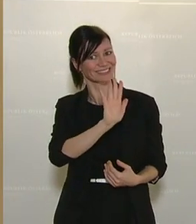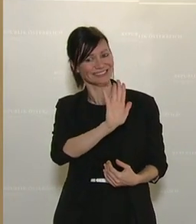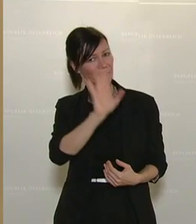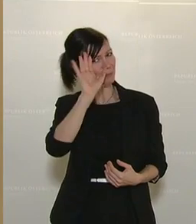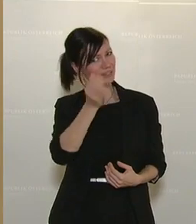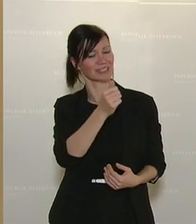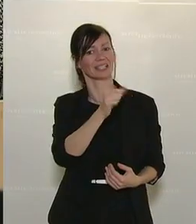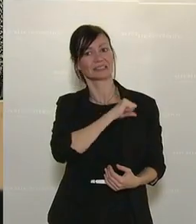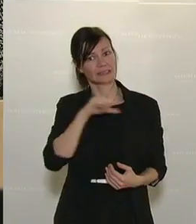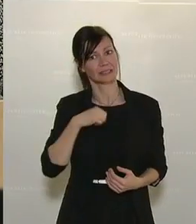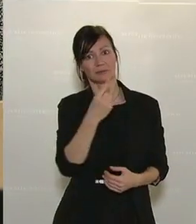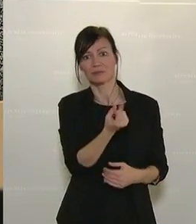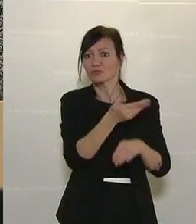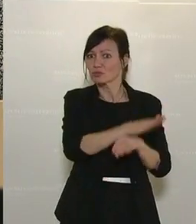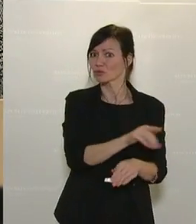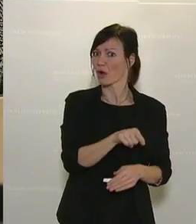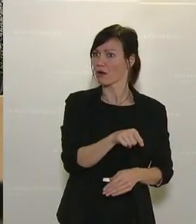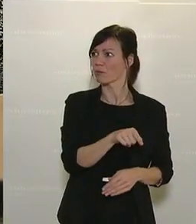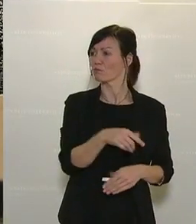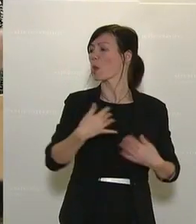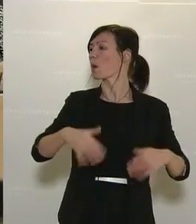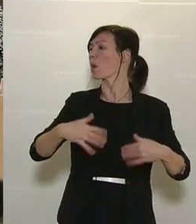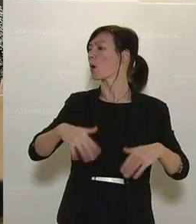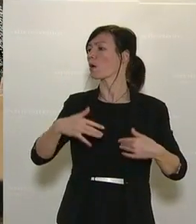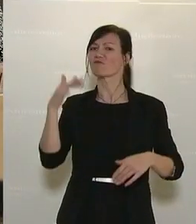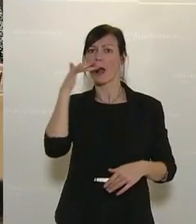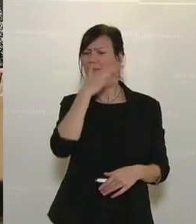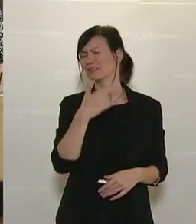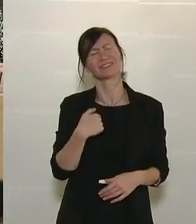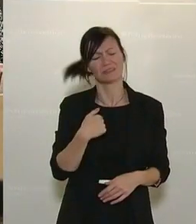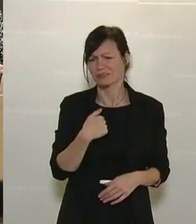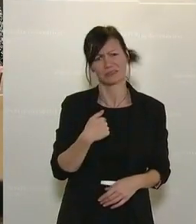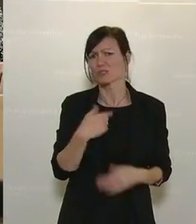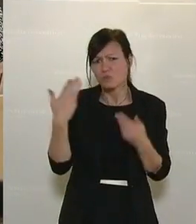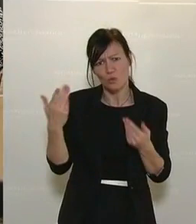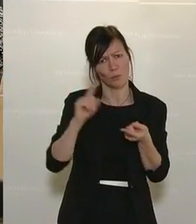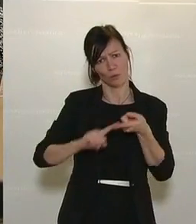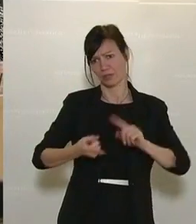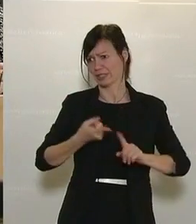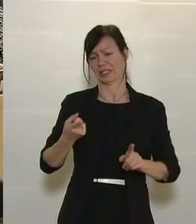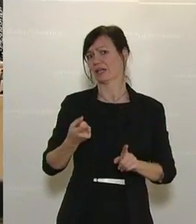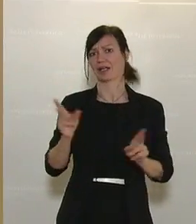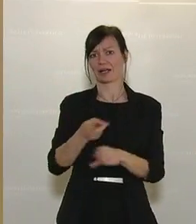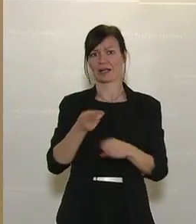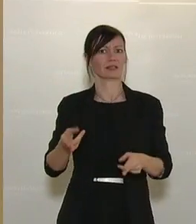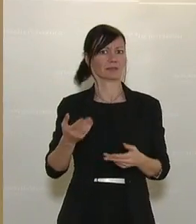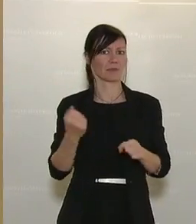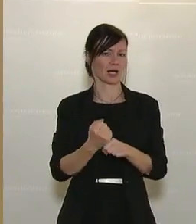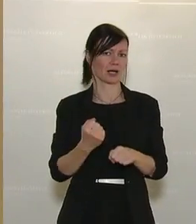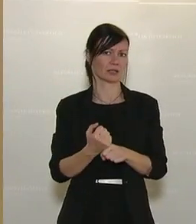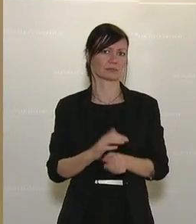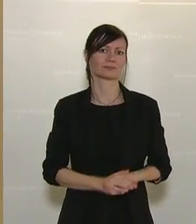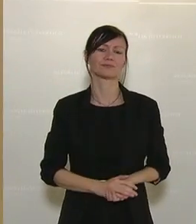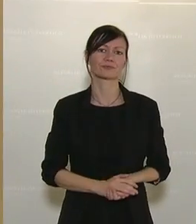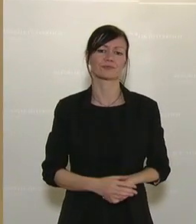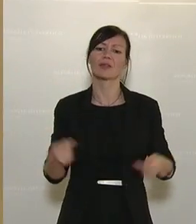ganz, ganz ernst. Und da irgendwie locker drüber gehen kann doch keine Politik sein. Zu den Maßnahmen. Ich